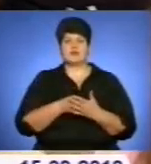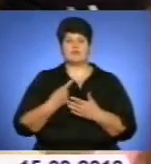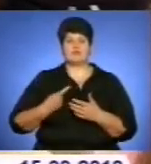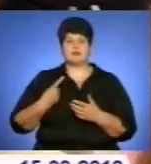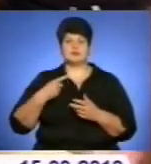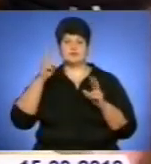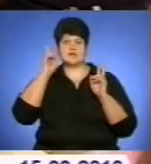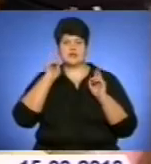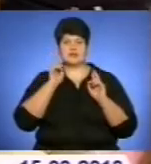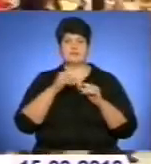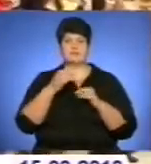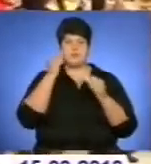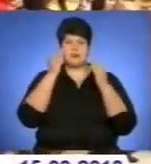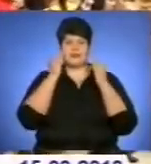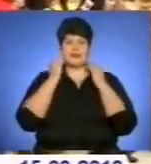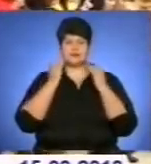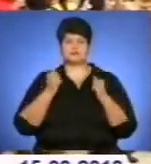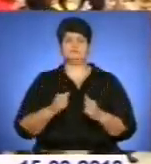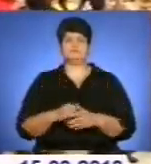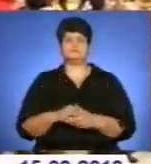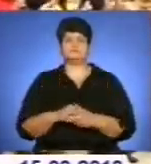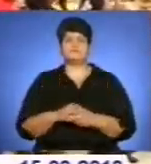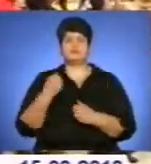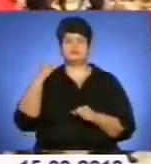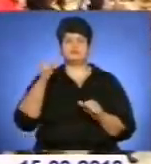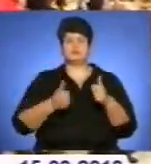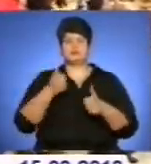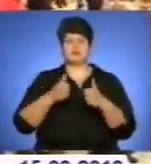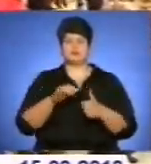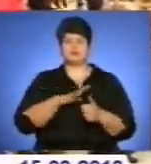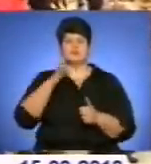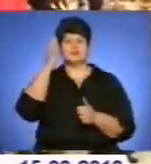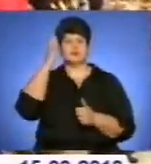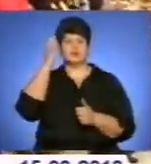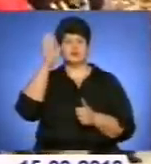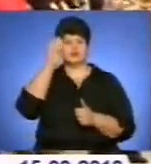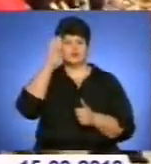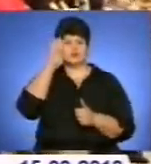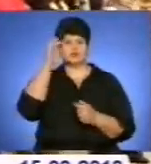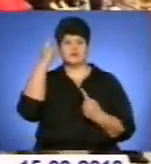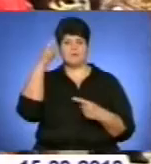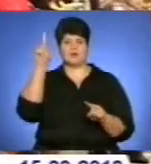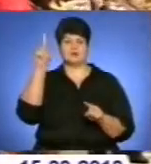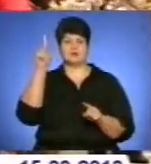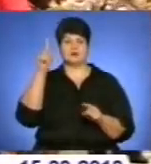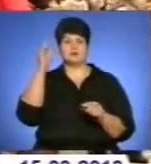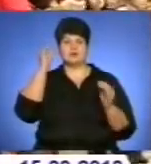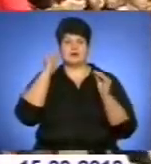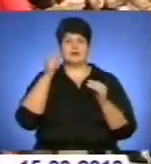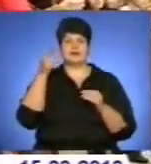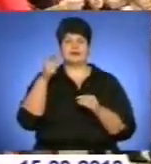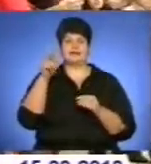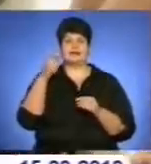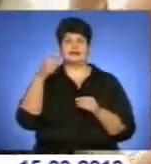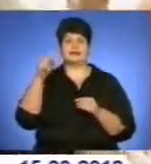що фея добра, щира. Вона поважає всіх, вона робить їм добро, здійснює їхні мрії. Я хотіла вам показати цей образ.